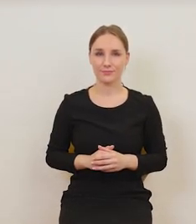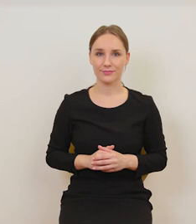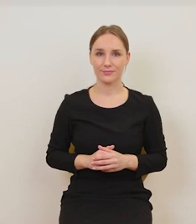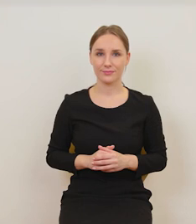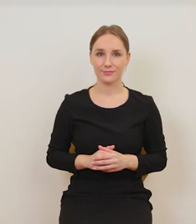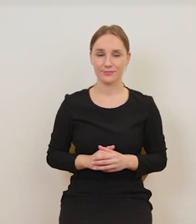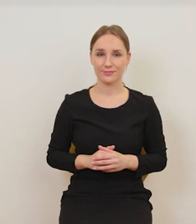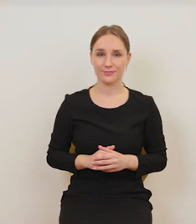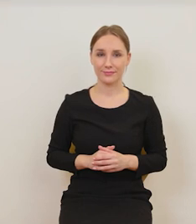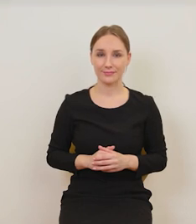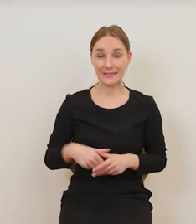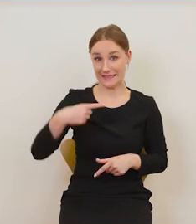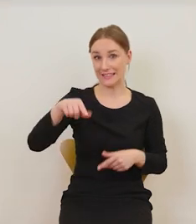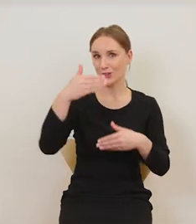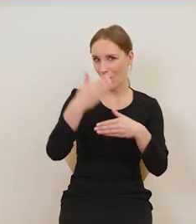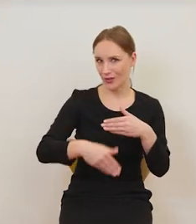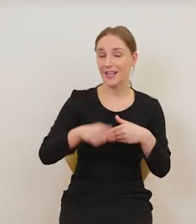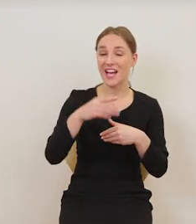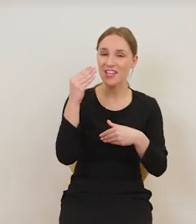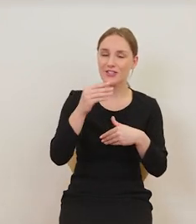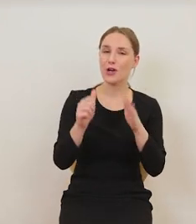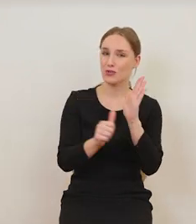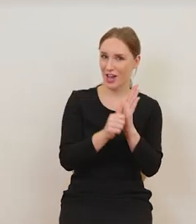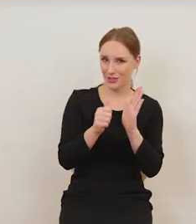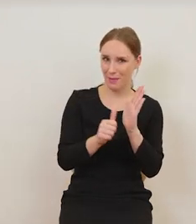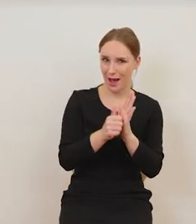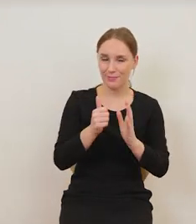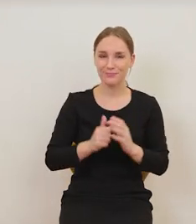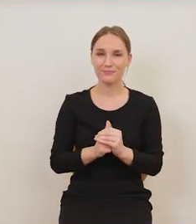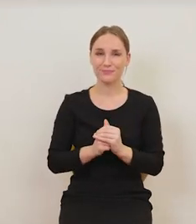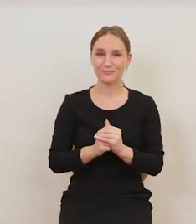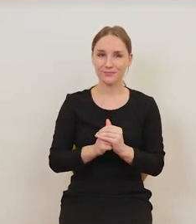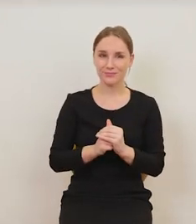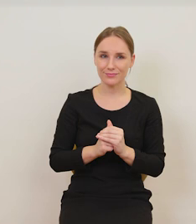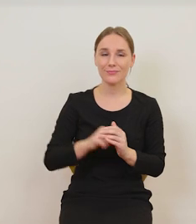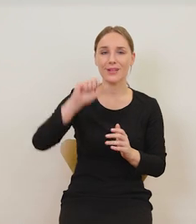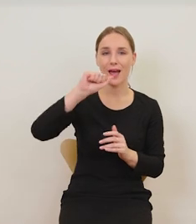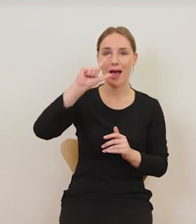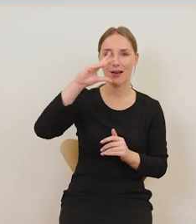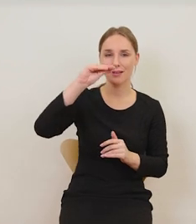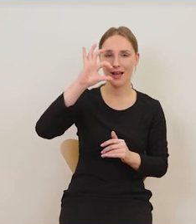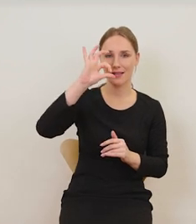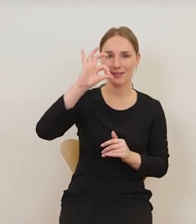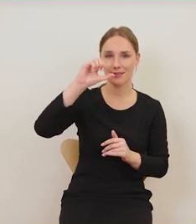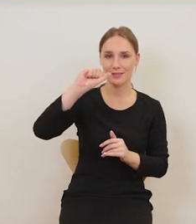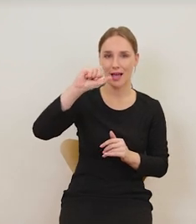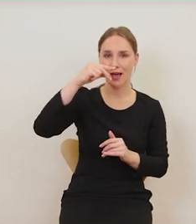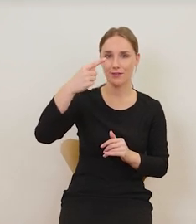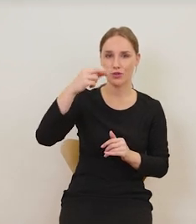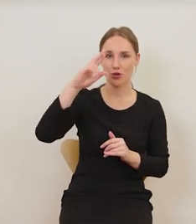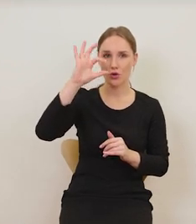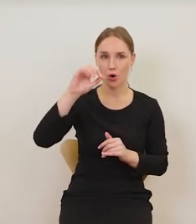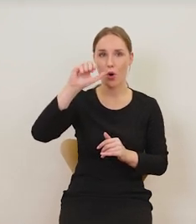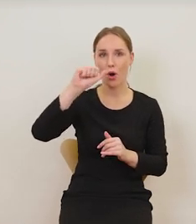A kończymy rzeźbą. Rzeźbą Alessandro Algardiego, która również była